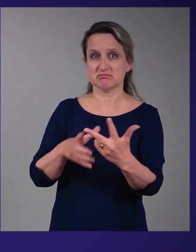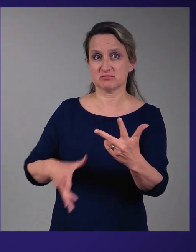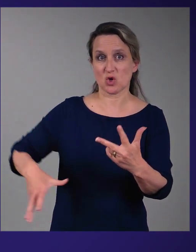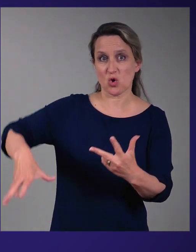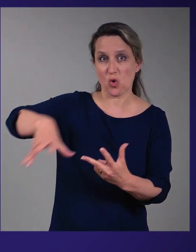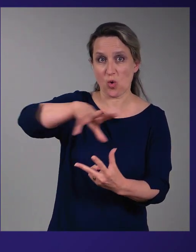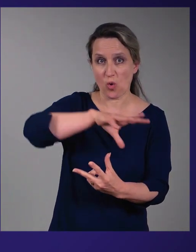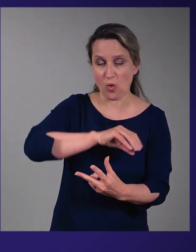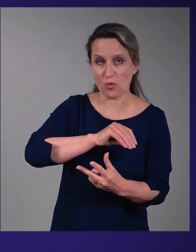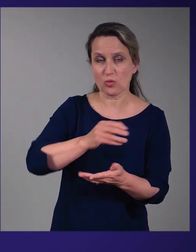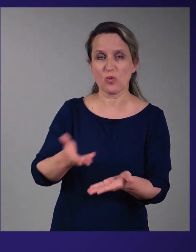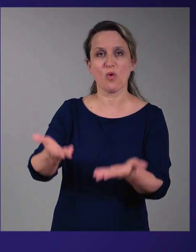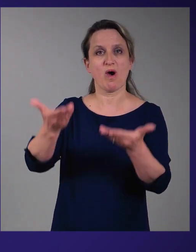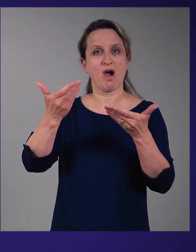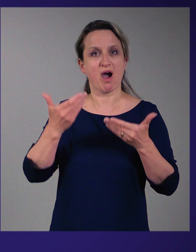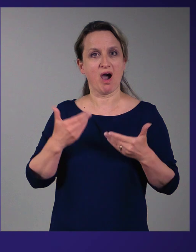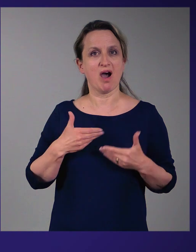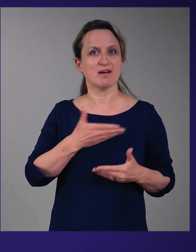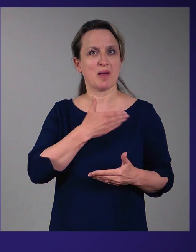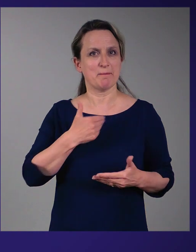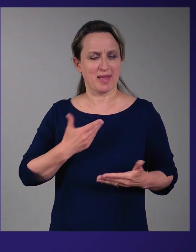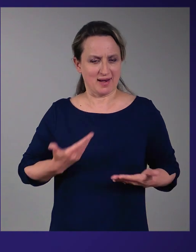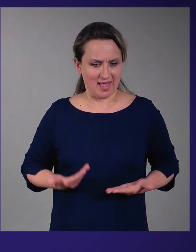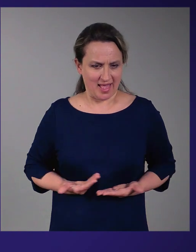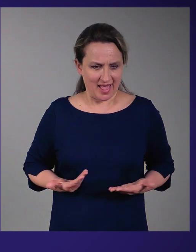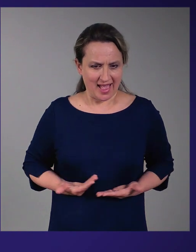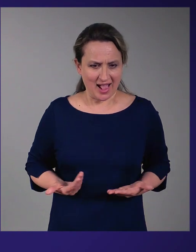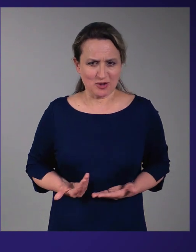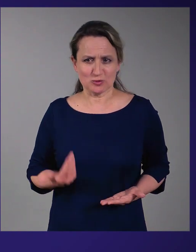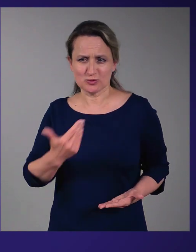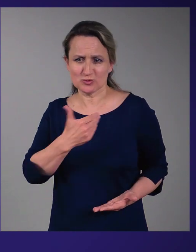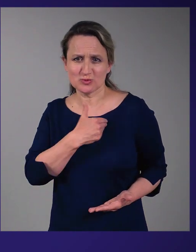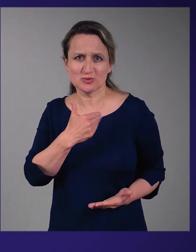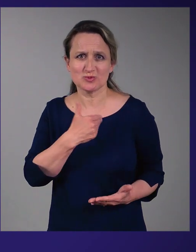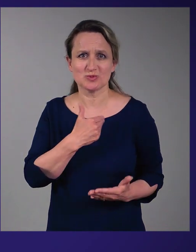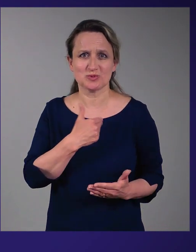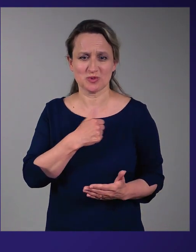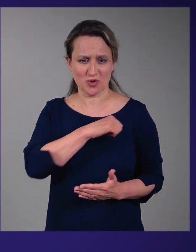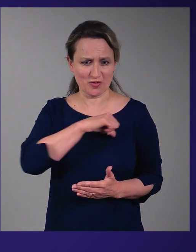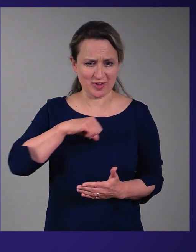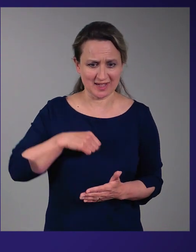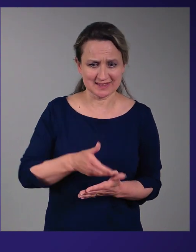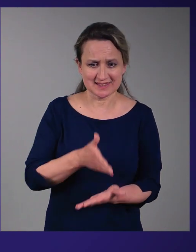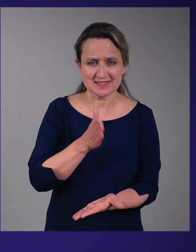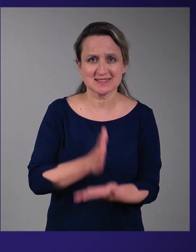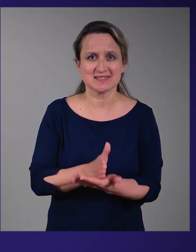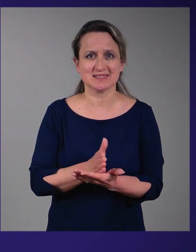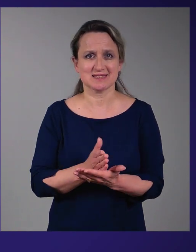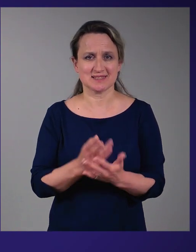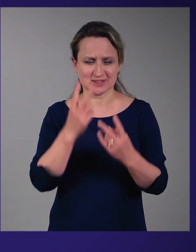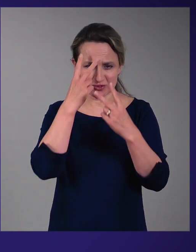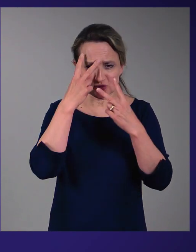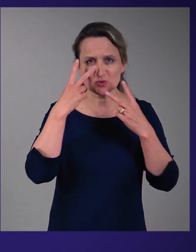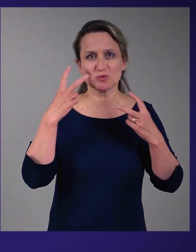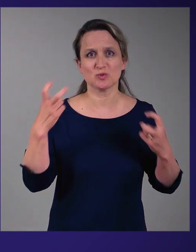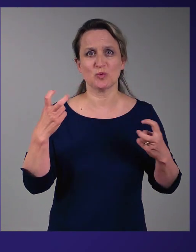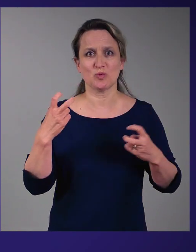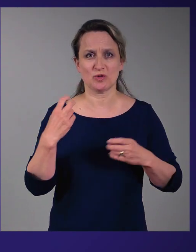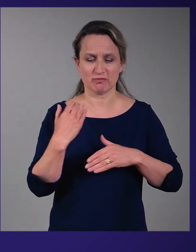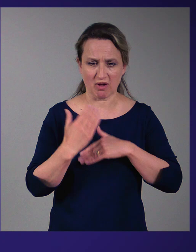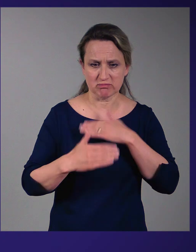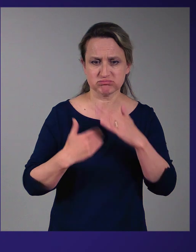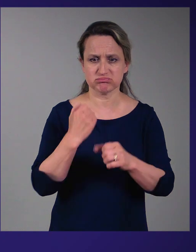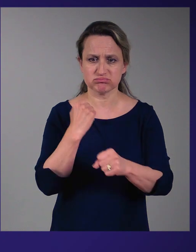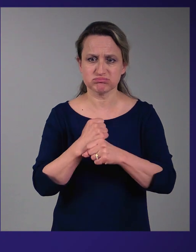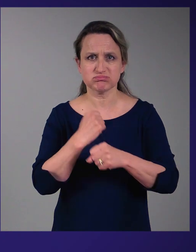elujanu ja enesekindluse, eneseteostuse turvatunde.